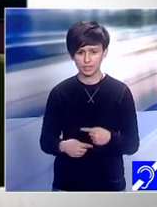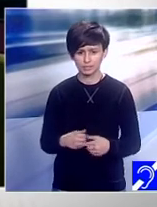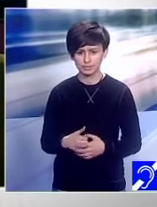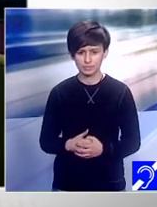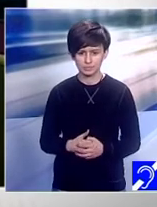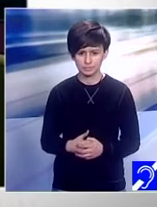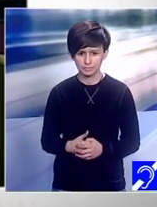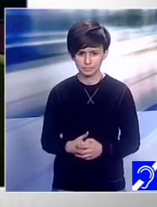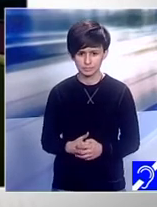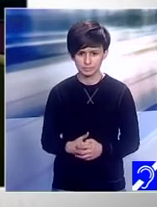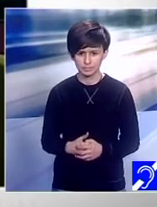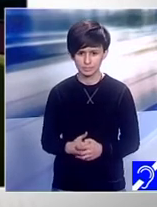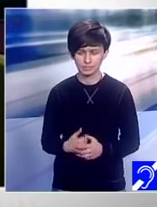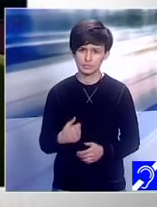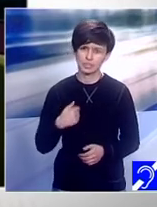posibilitate